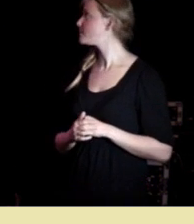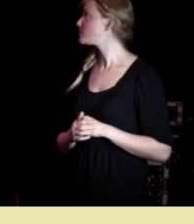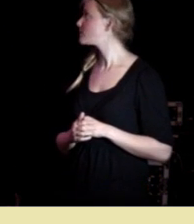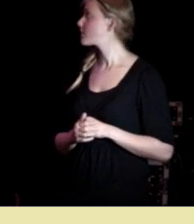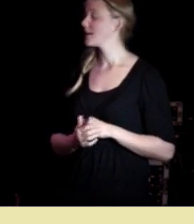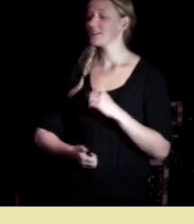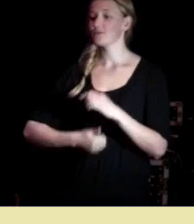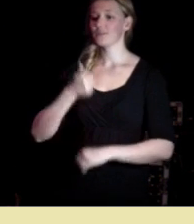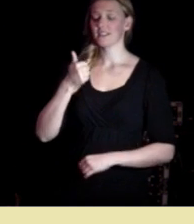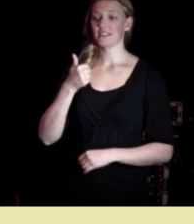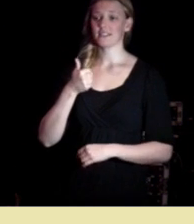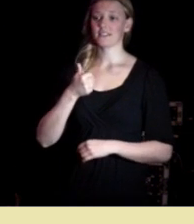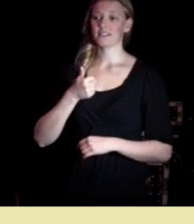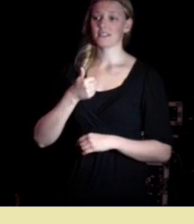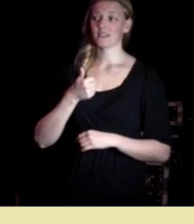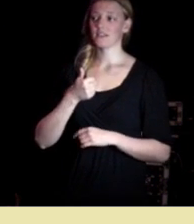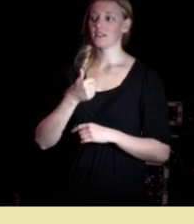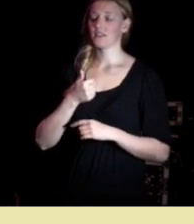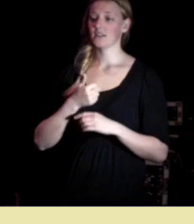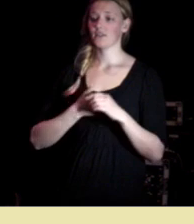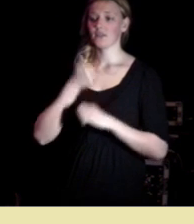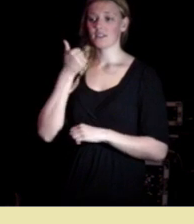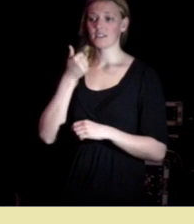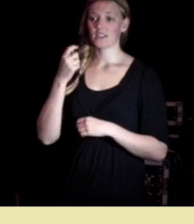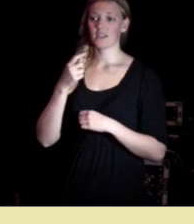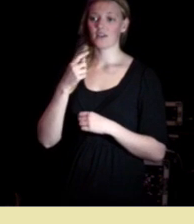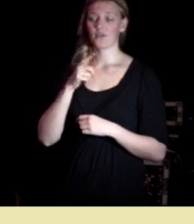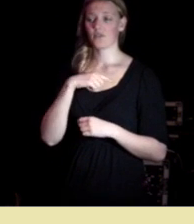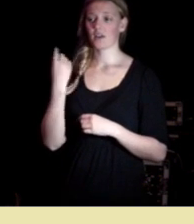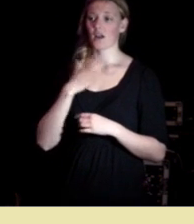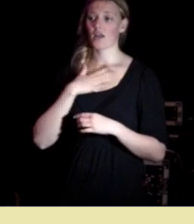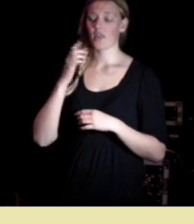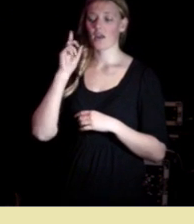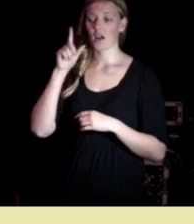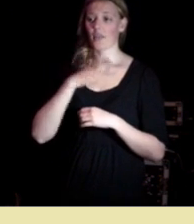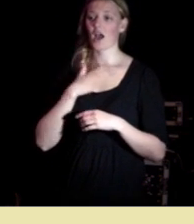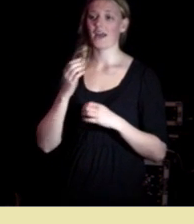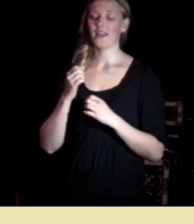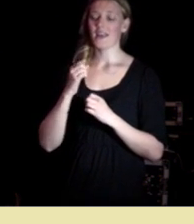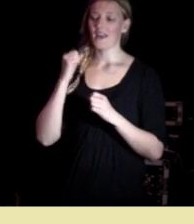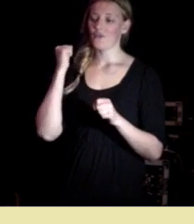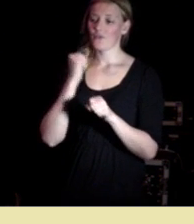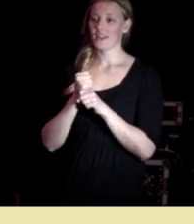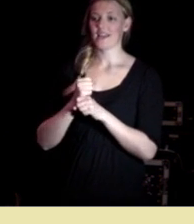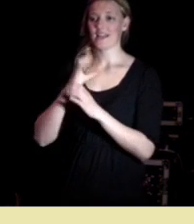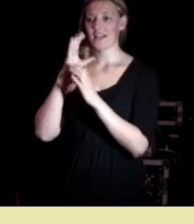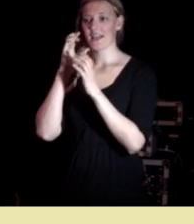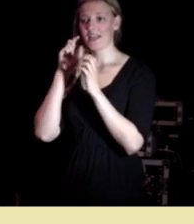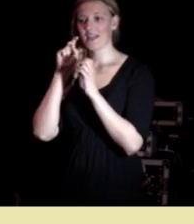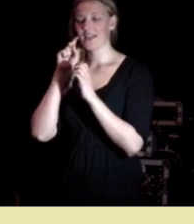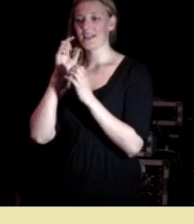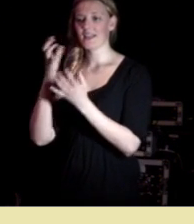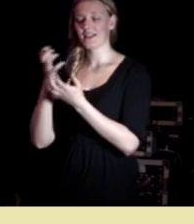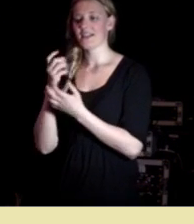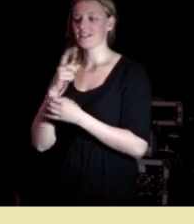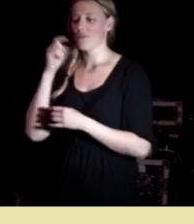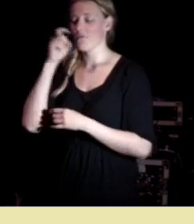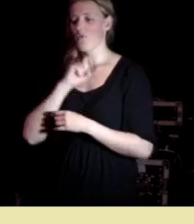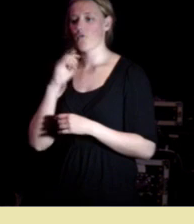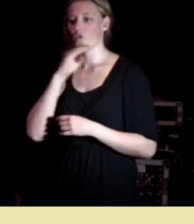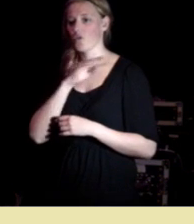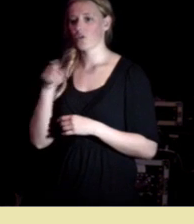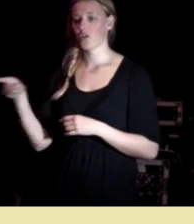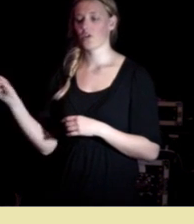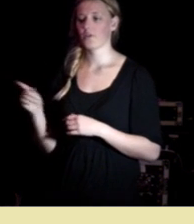viktigste vi kan installere nå det er en genuin interesse for folk vi lager et samfunn som på mange måter